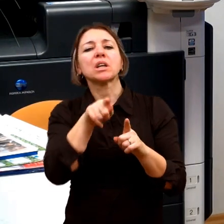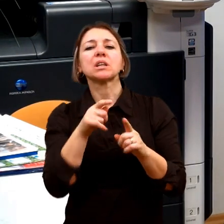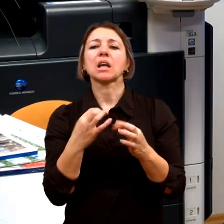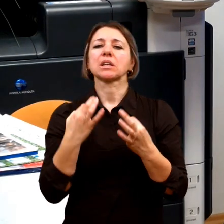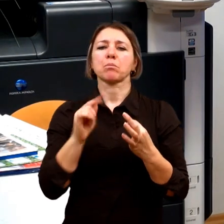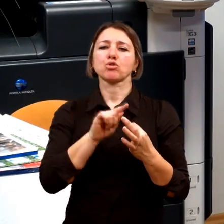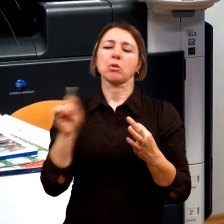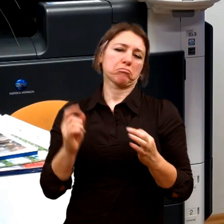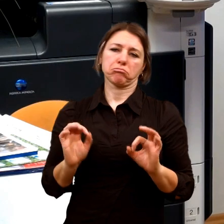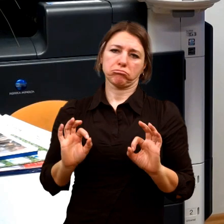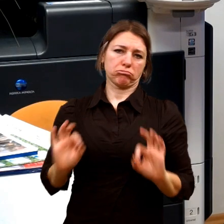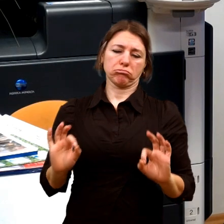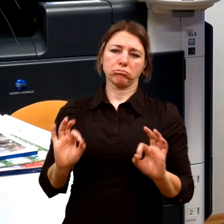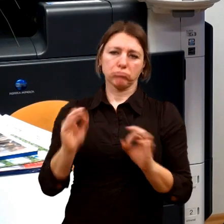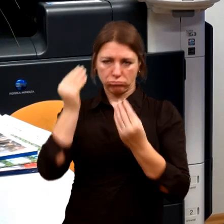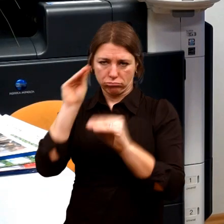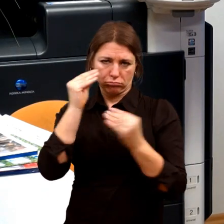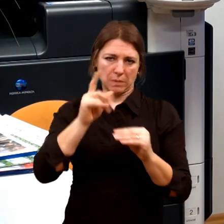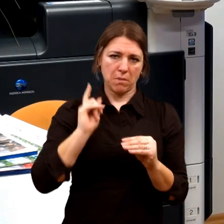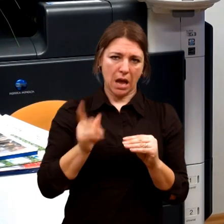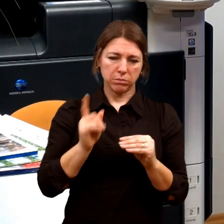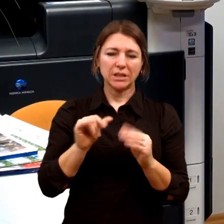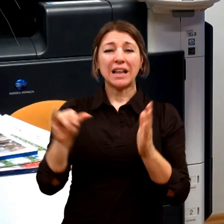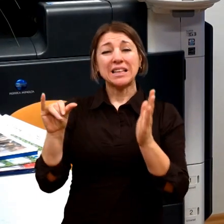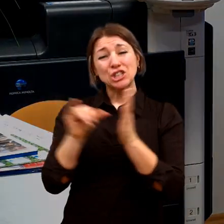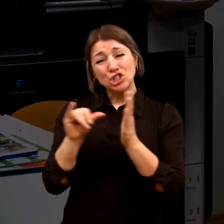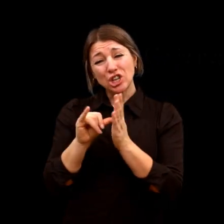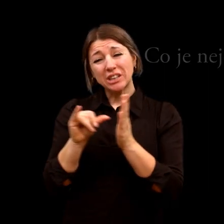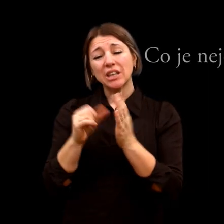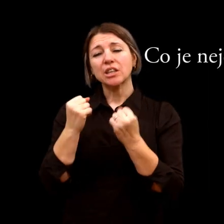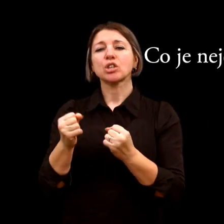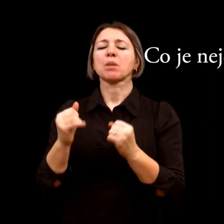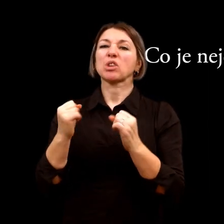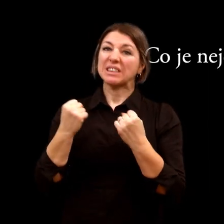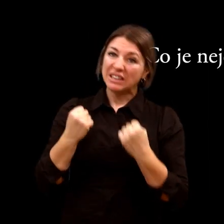není to plošné, takže to plošné by byly středně těžce a těžce mentálně postižené.